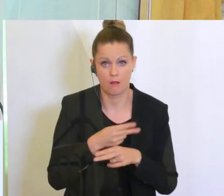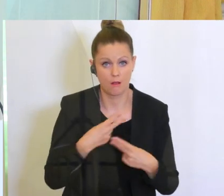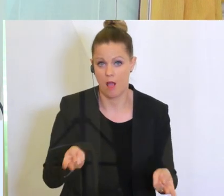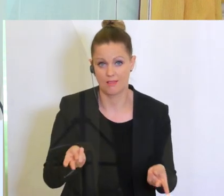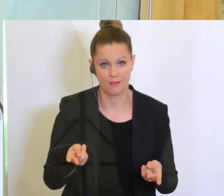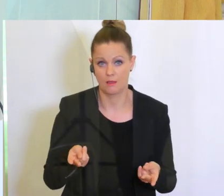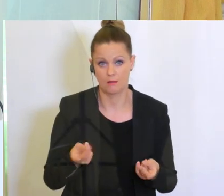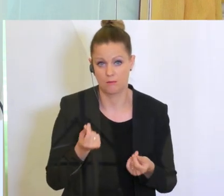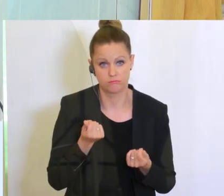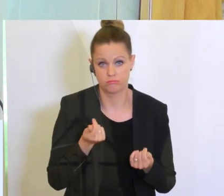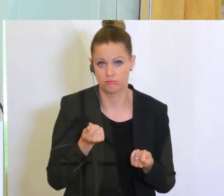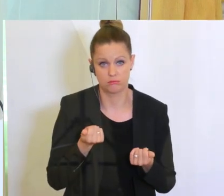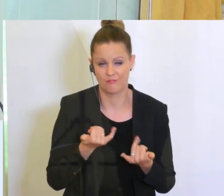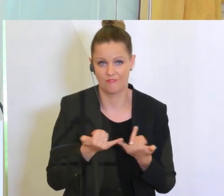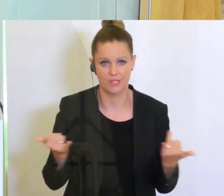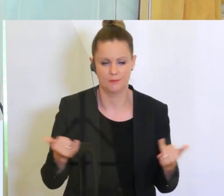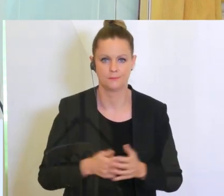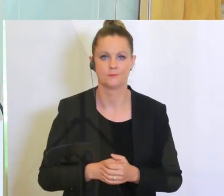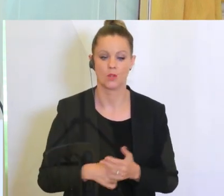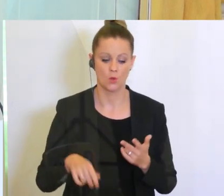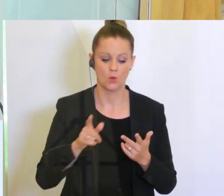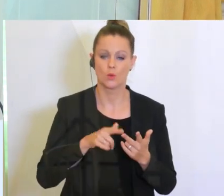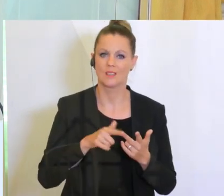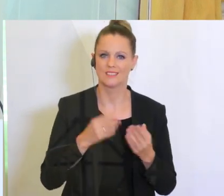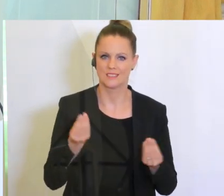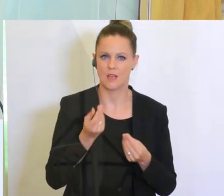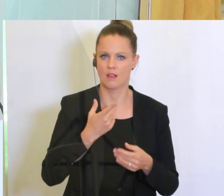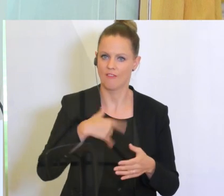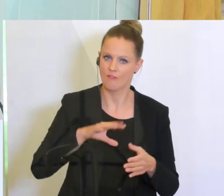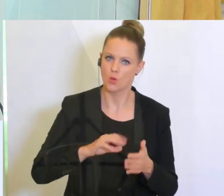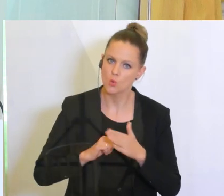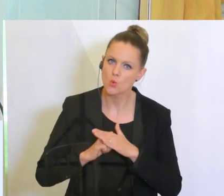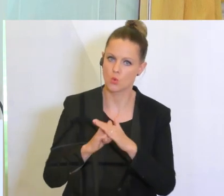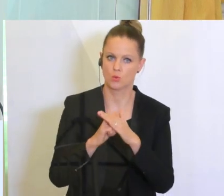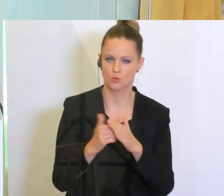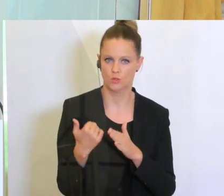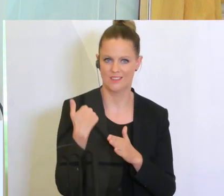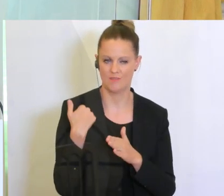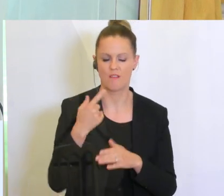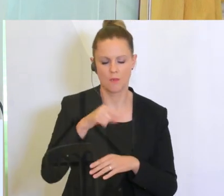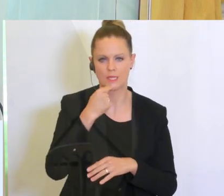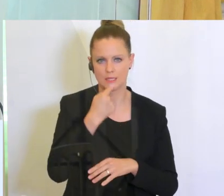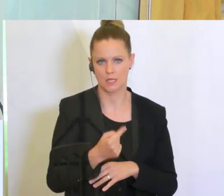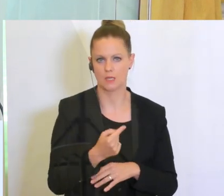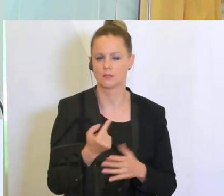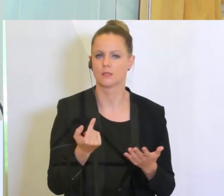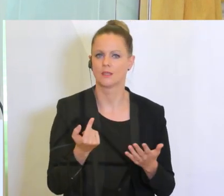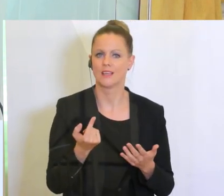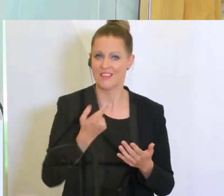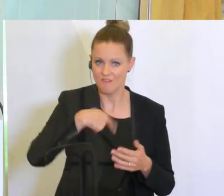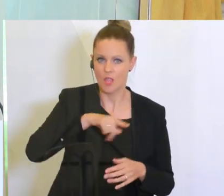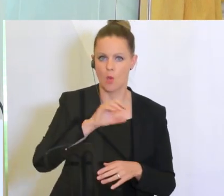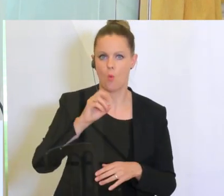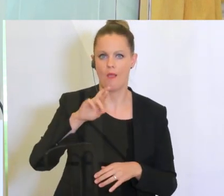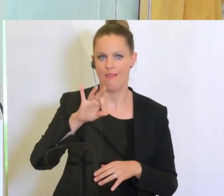wichtige Voraussetzung. Und die dritte, wo wir unseren Beitrag geleistet haben, ist, dass wir gesagt haben, wir als